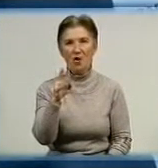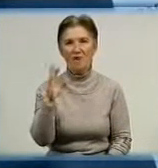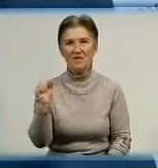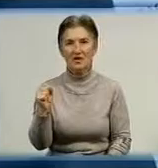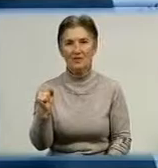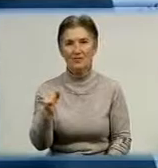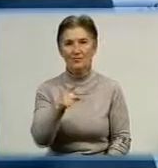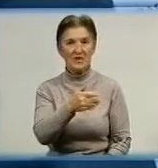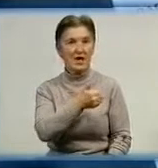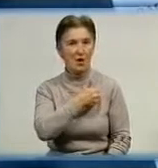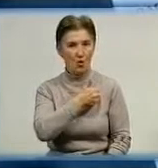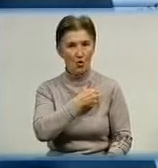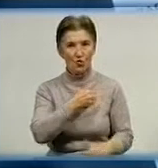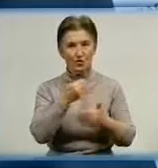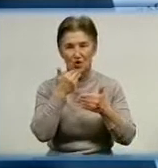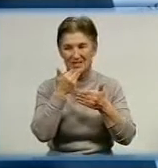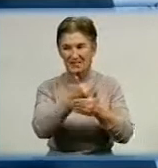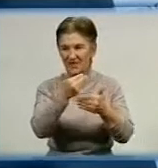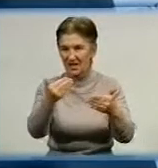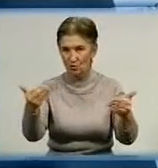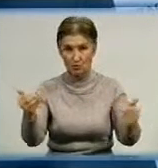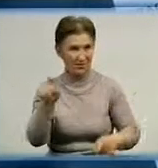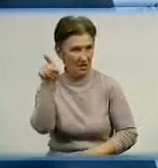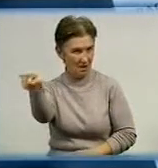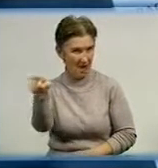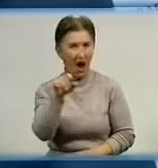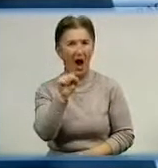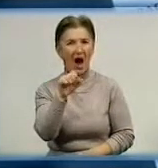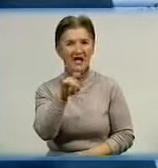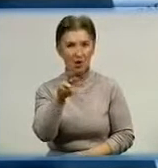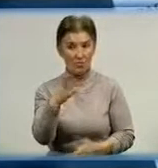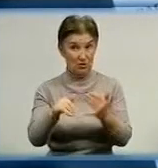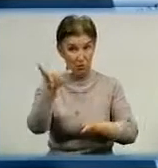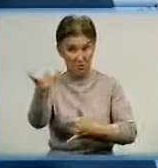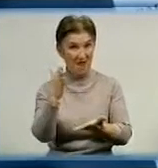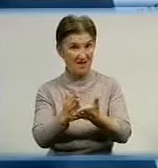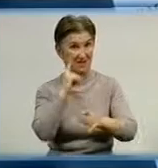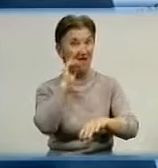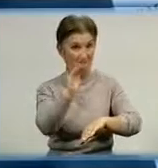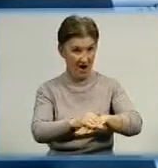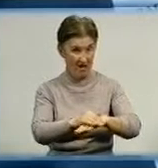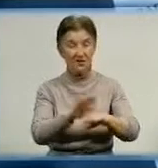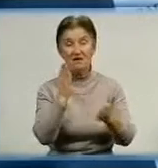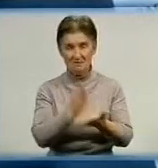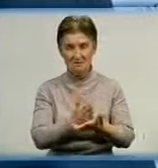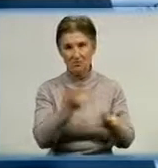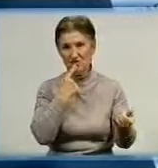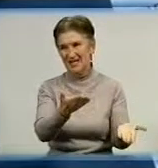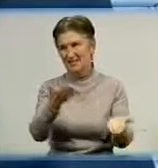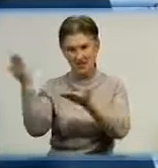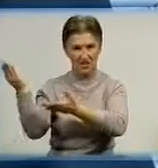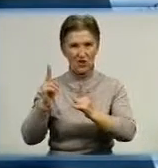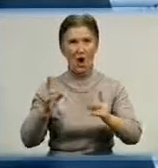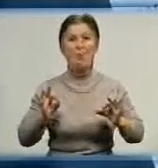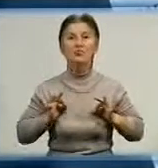Хочу звернутися і до Артема Стрижакова. Якщо у нього є такі факти, будь ласка, є прокуратура, можна звернутися туди. І якщо